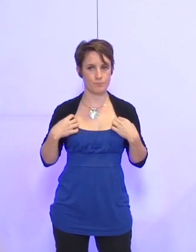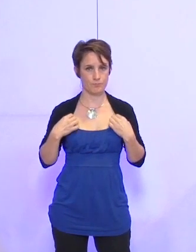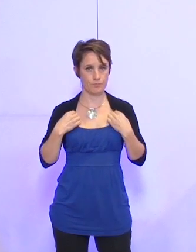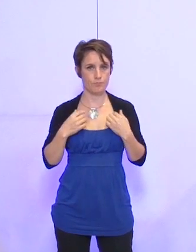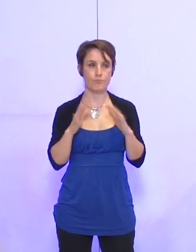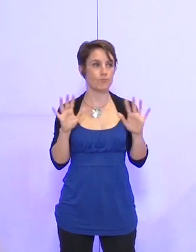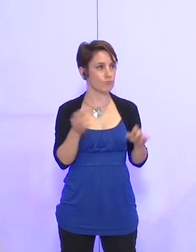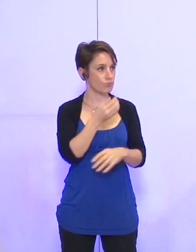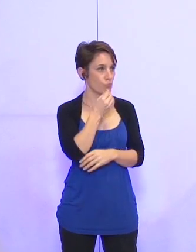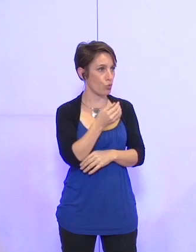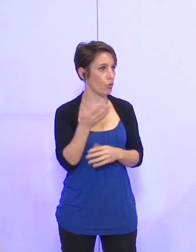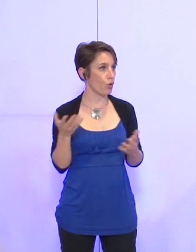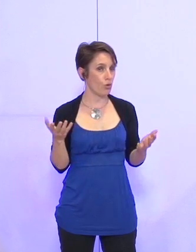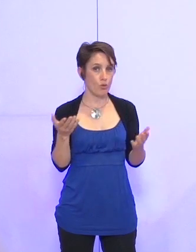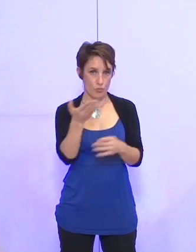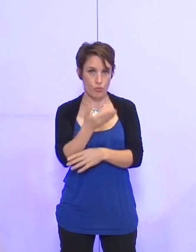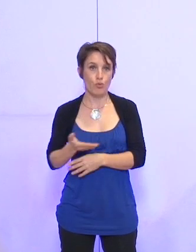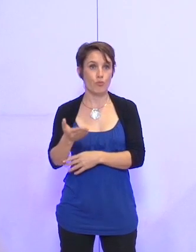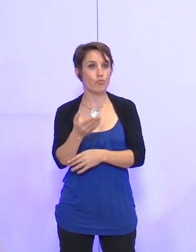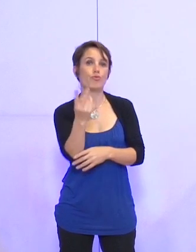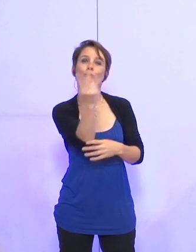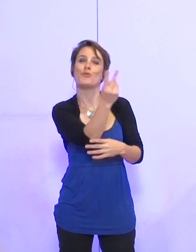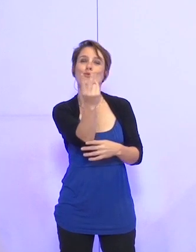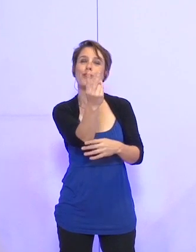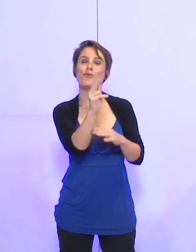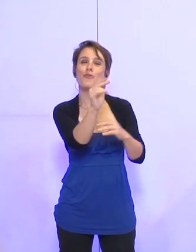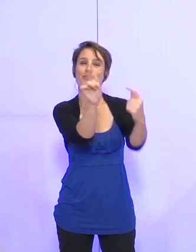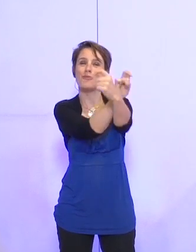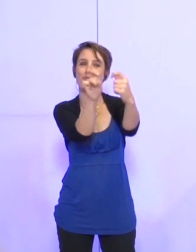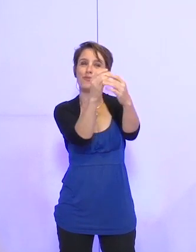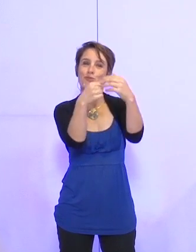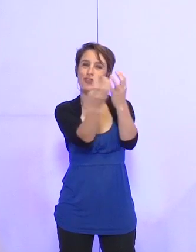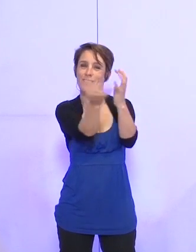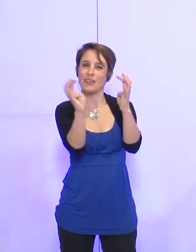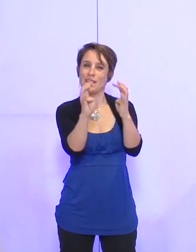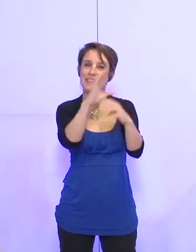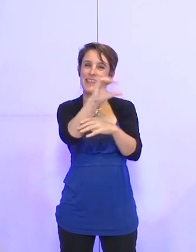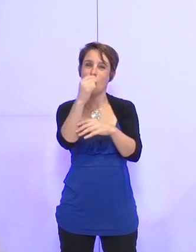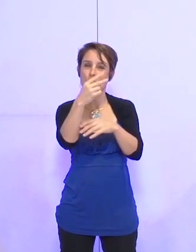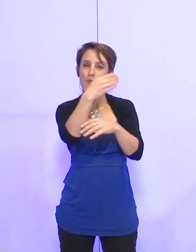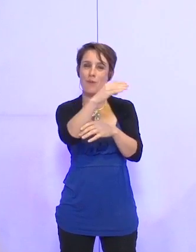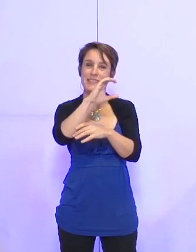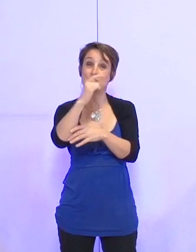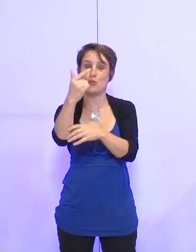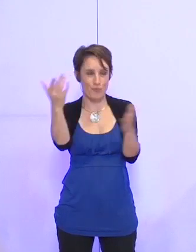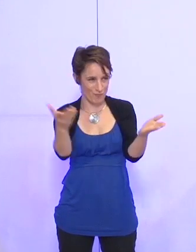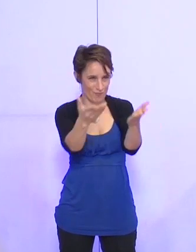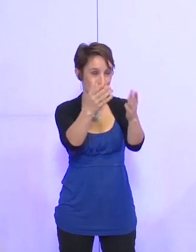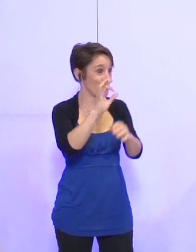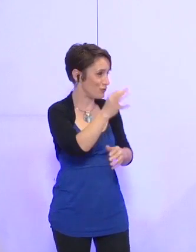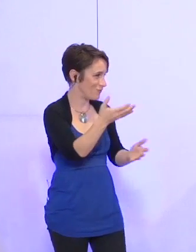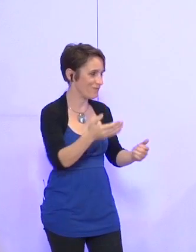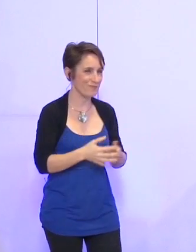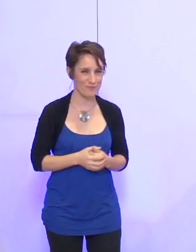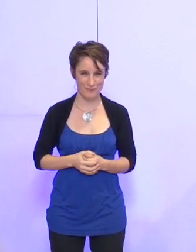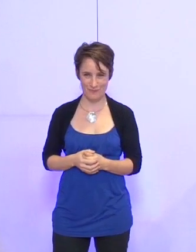Vous aurez donc l'occasion, tous les deux, d'en rediscuter au sein du conseil d'administration de la MC2. Voilà. D'autres prises de parole ? On